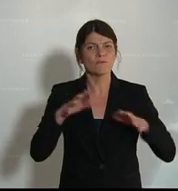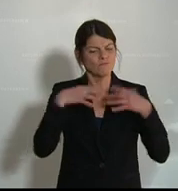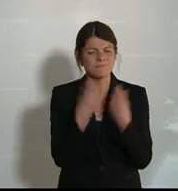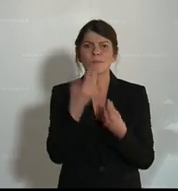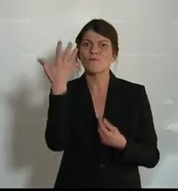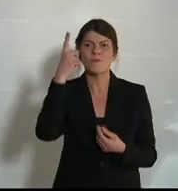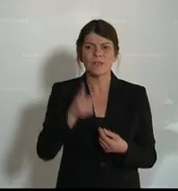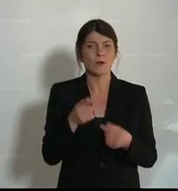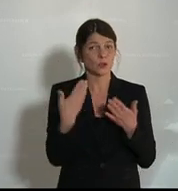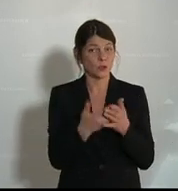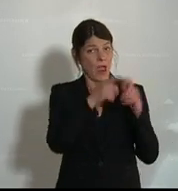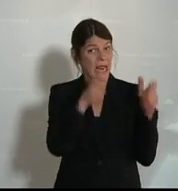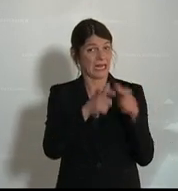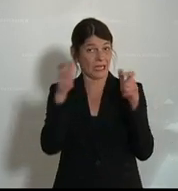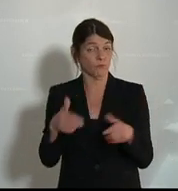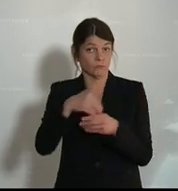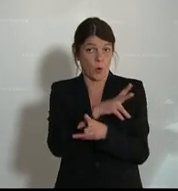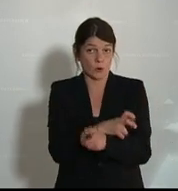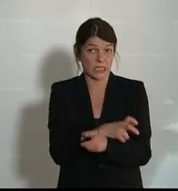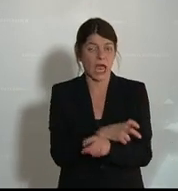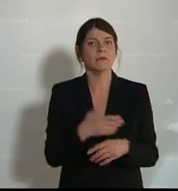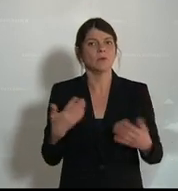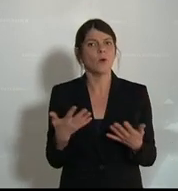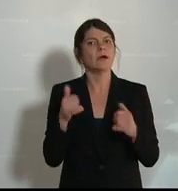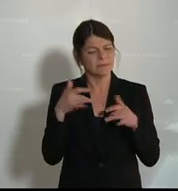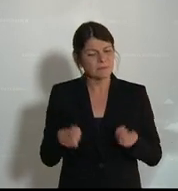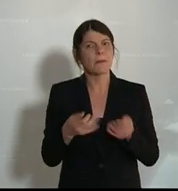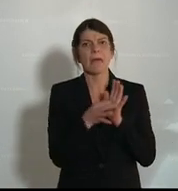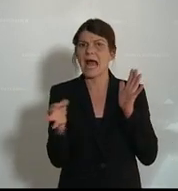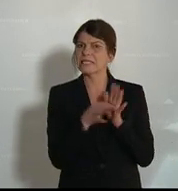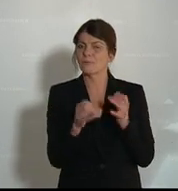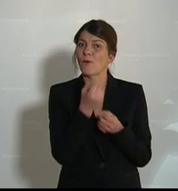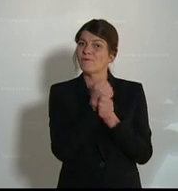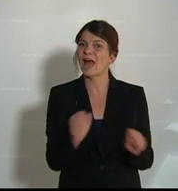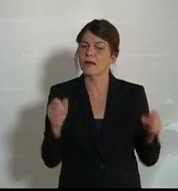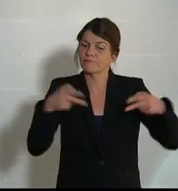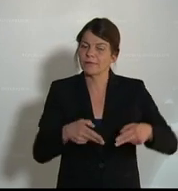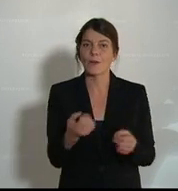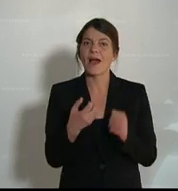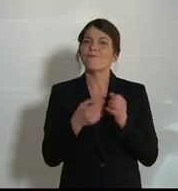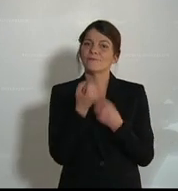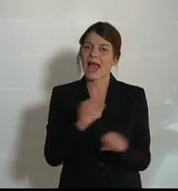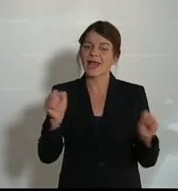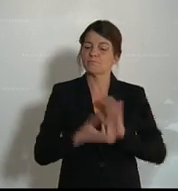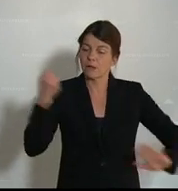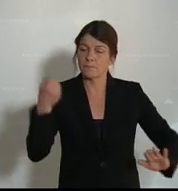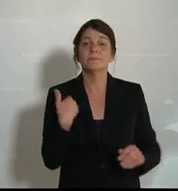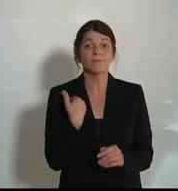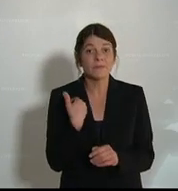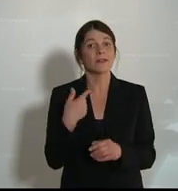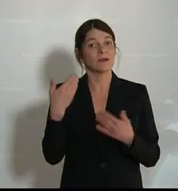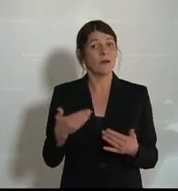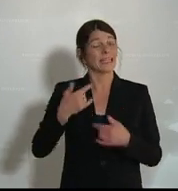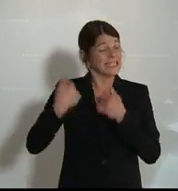solcher Einrichtungen in Österreich, in denen Maßnahmen der Freiheitsbeschränkung oder der Freiheitsentziehung gesetzt werden. Und jährlich